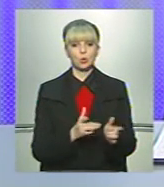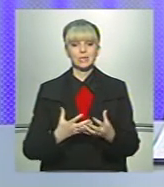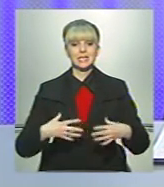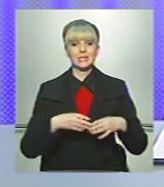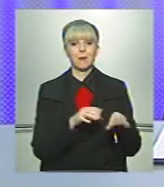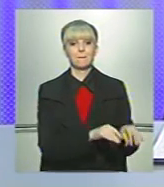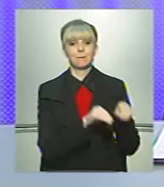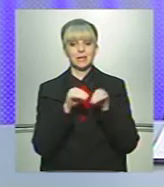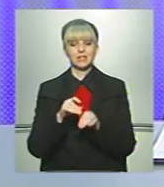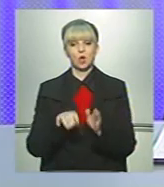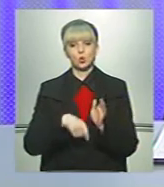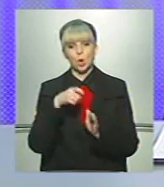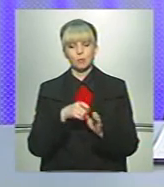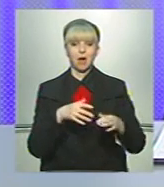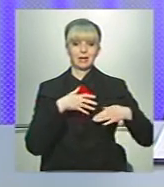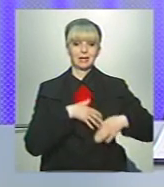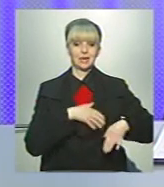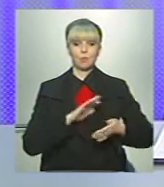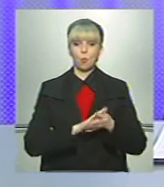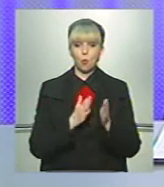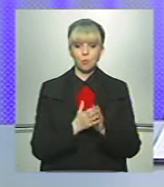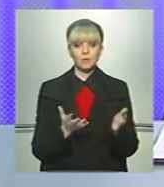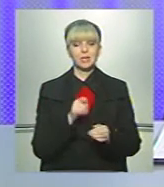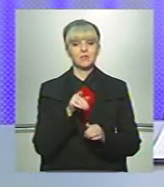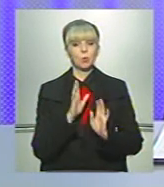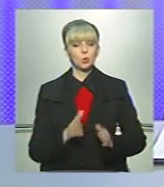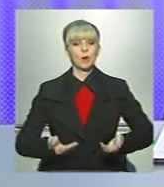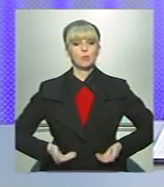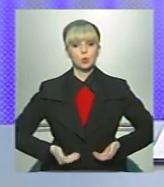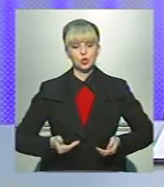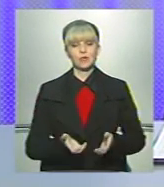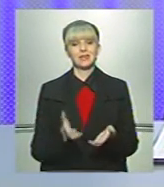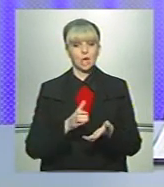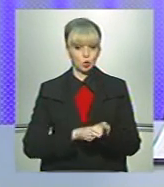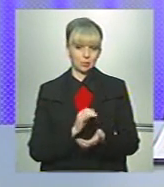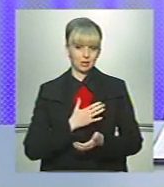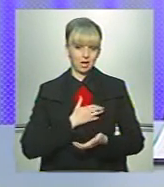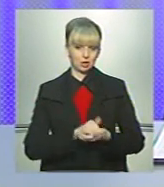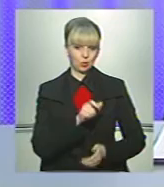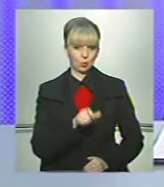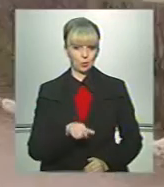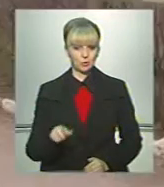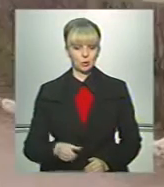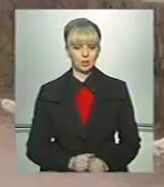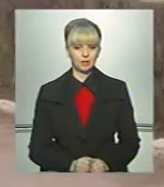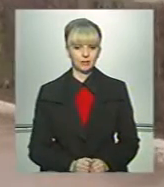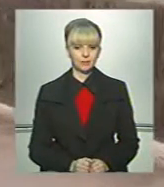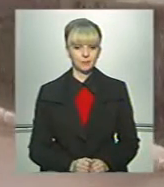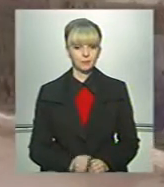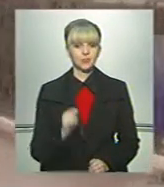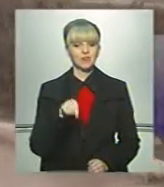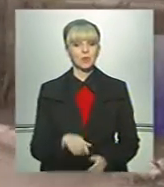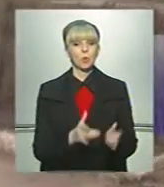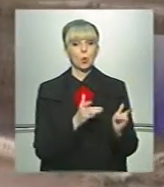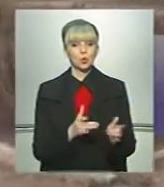сімей переселенців з Донбасу та Криму. З умовами, в яких вони будуть проживати, знайомились і наші кореспонденти. В цьому